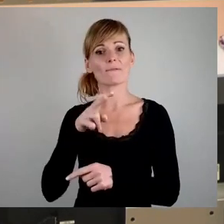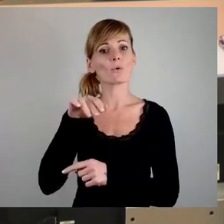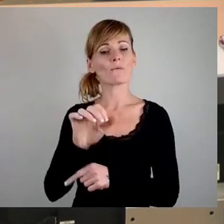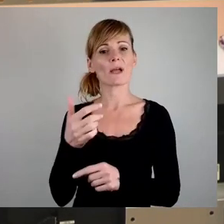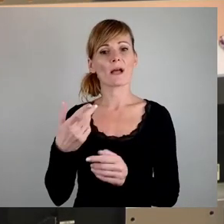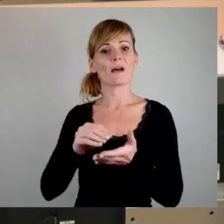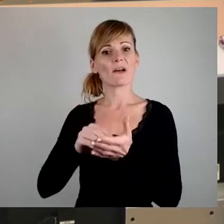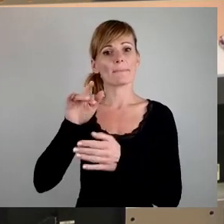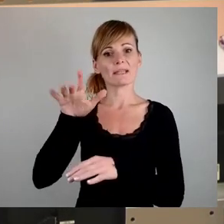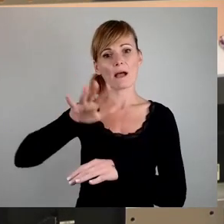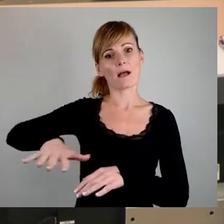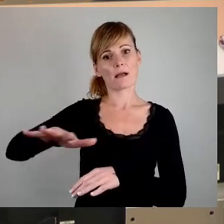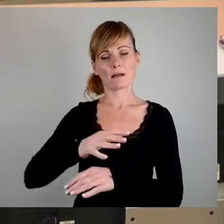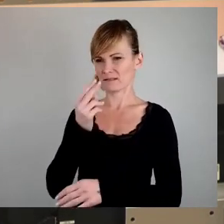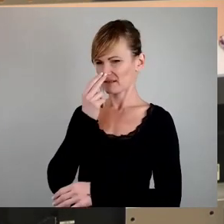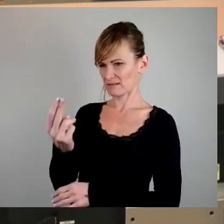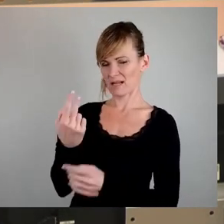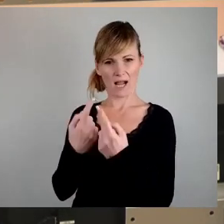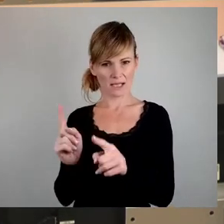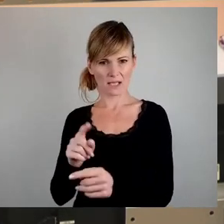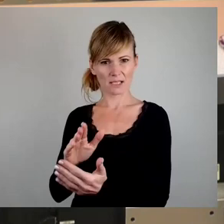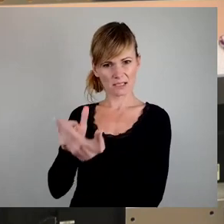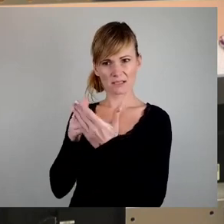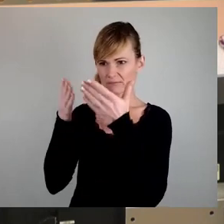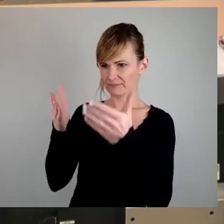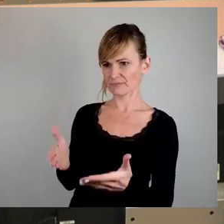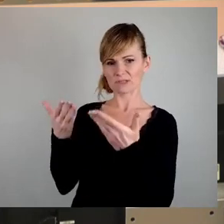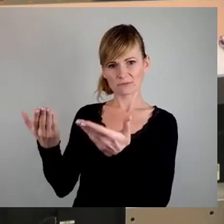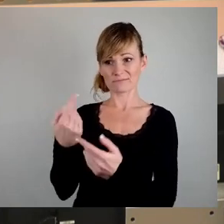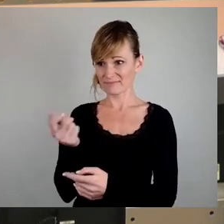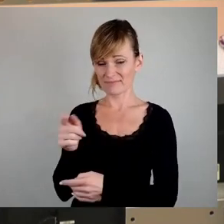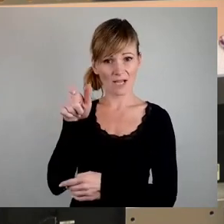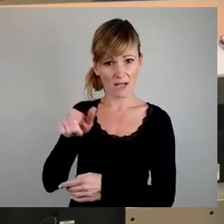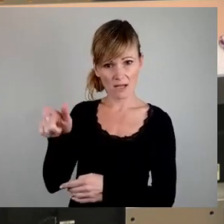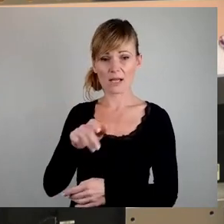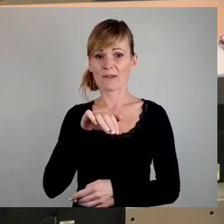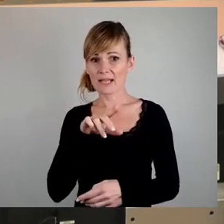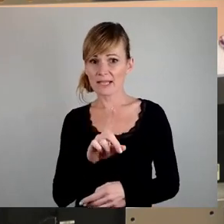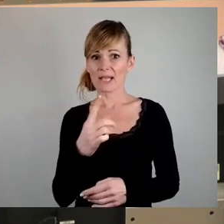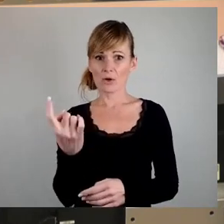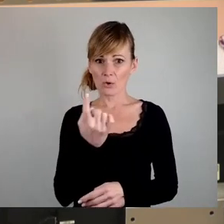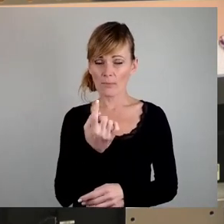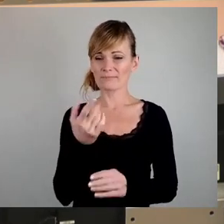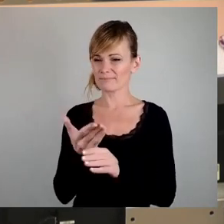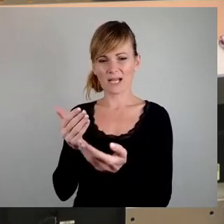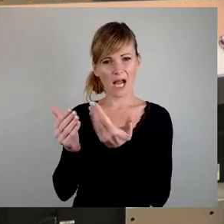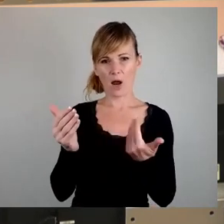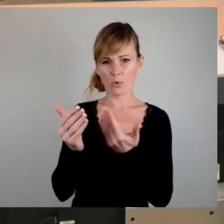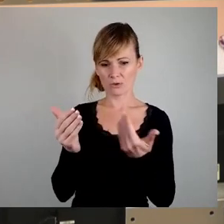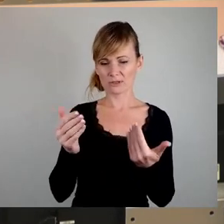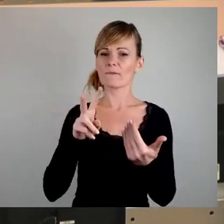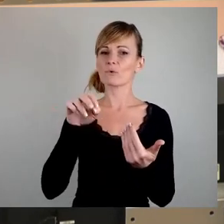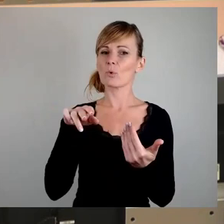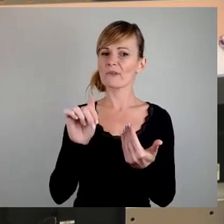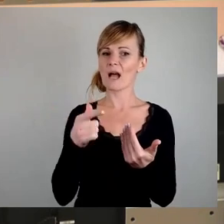das ein ganz anderes Auftreten. Das heißt, diese Leute, die da zur WED kommen, die sind rausgenommen aus diesem Bonovia-Betreuungsmarkt, die